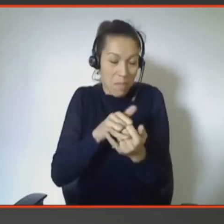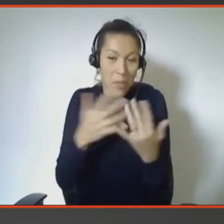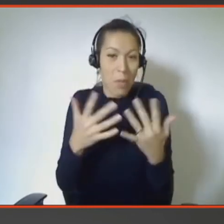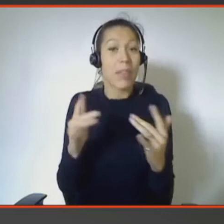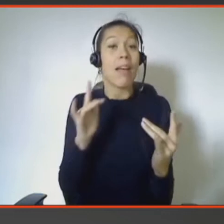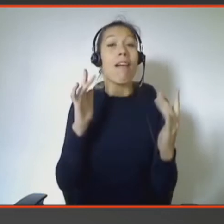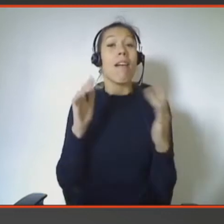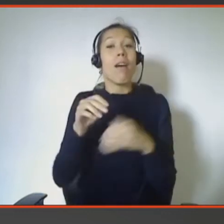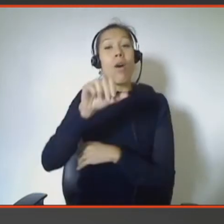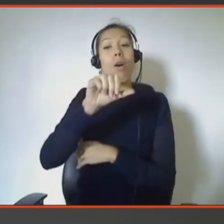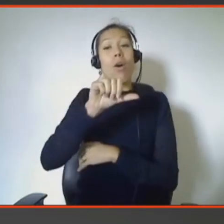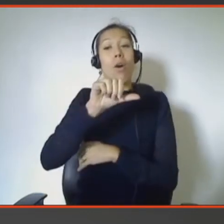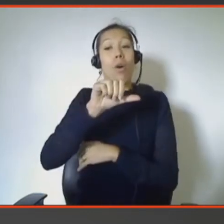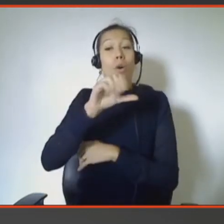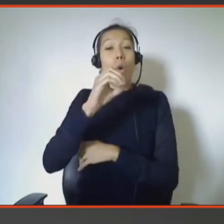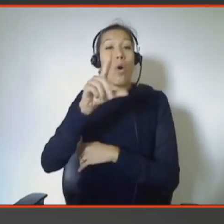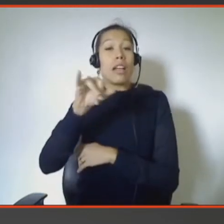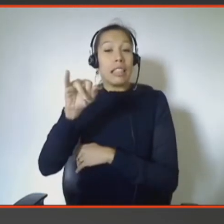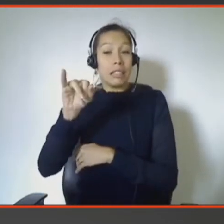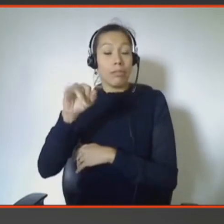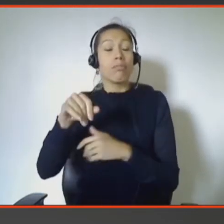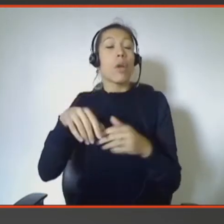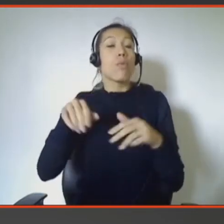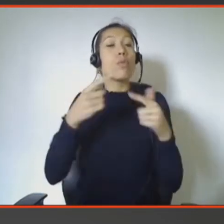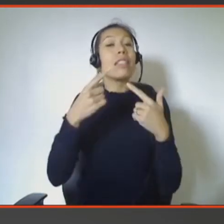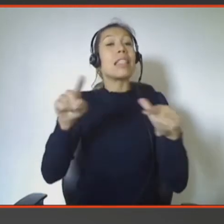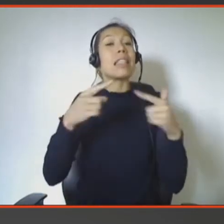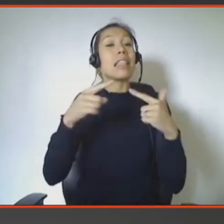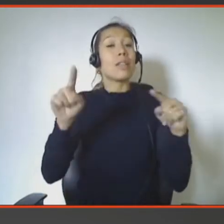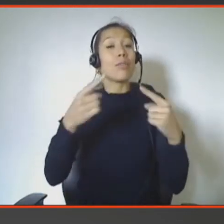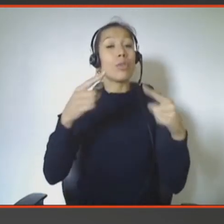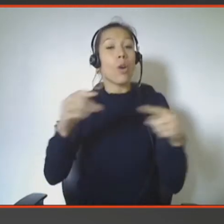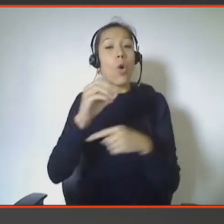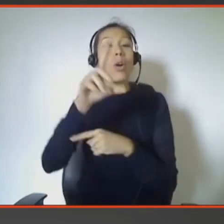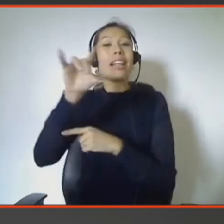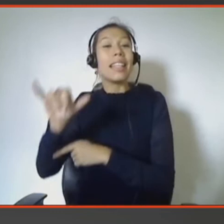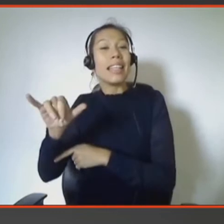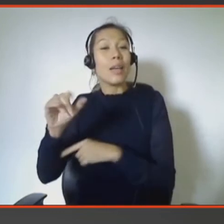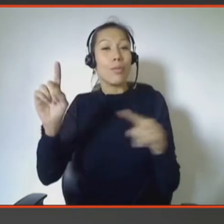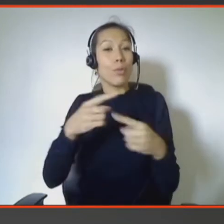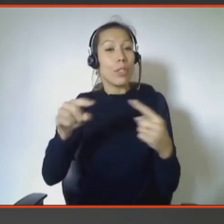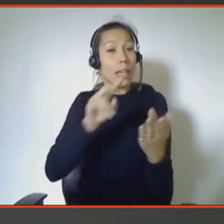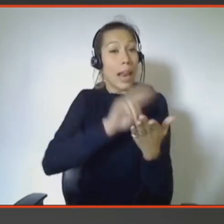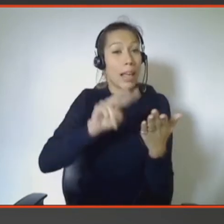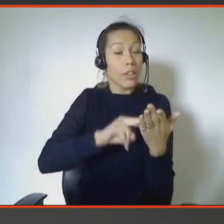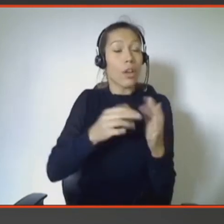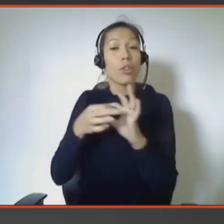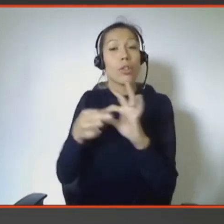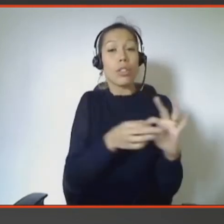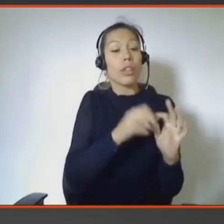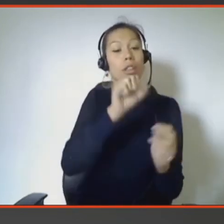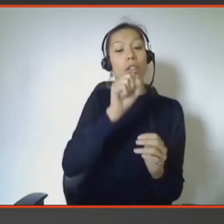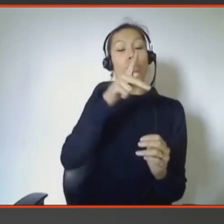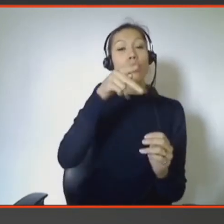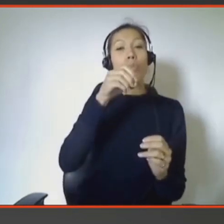de musique qui se base sur votre historique de Spotify ou votre historique Deezer. Et là encore, vous n'avez aucun